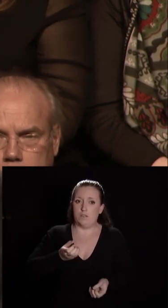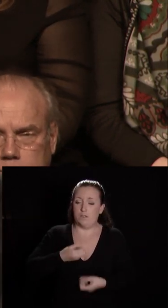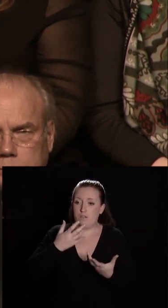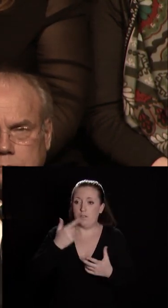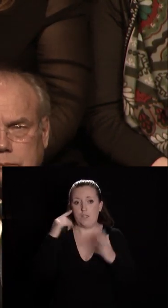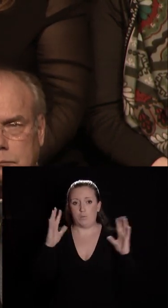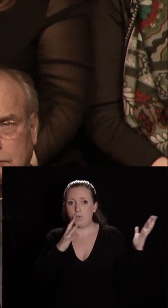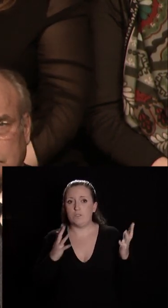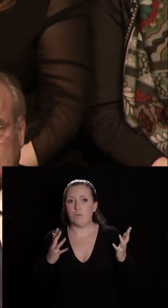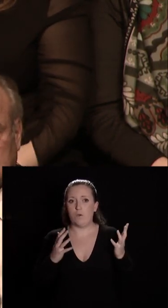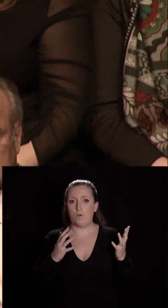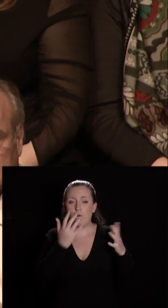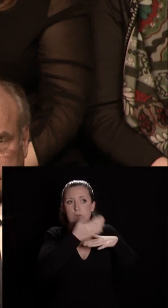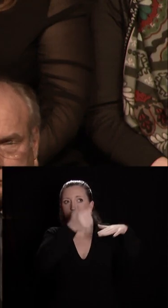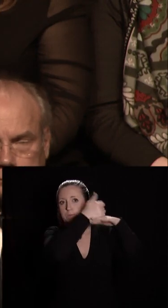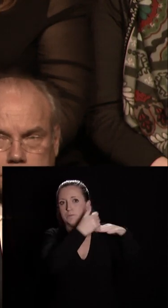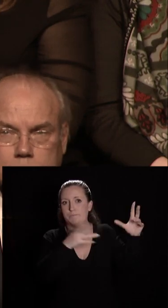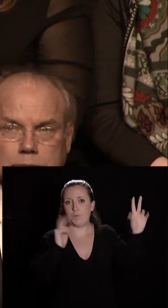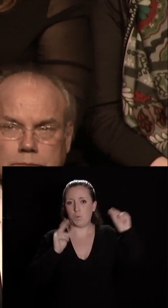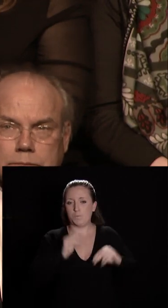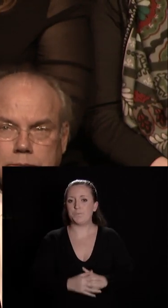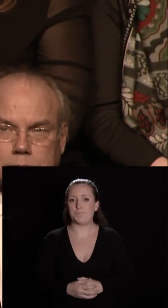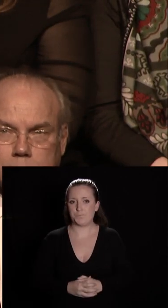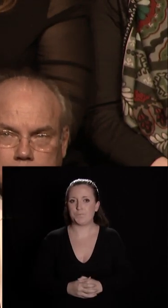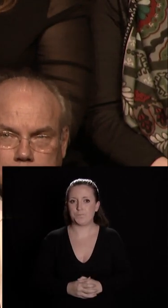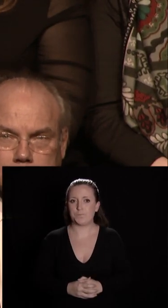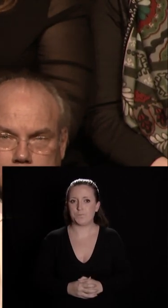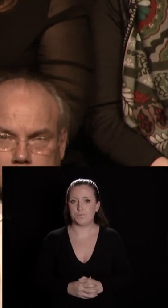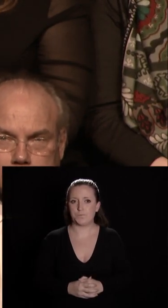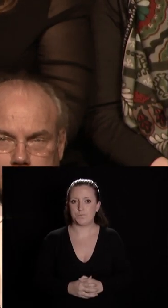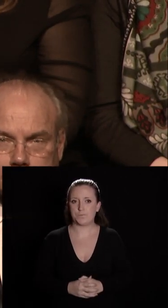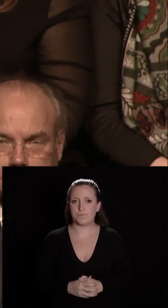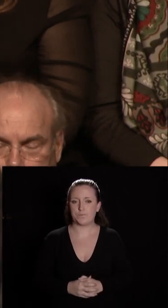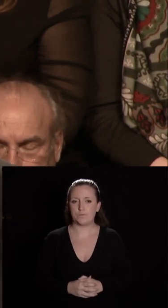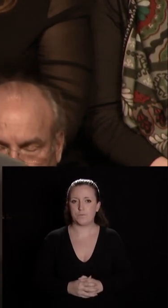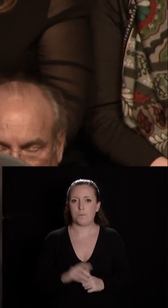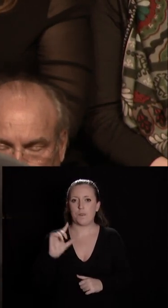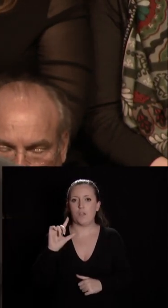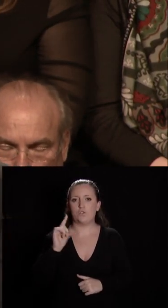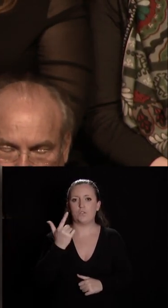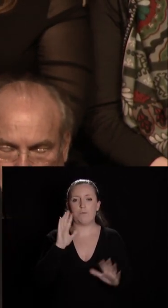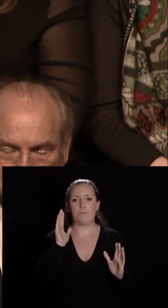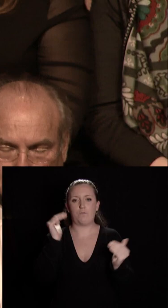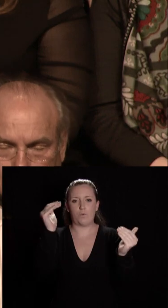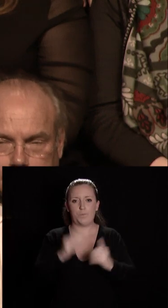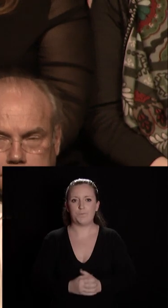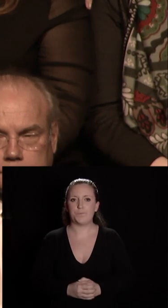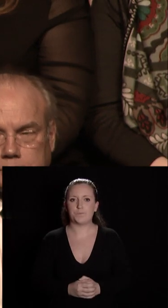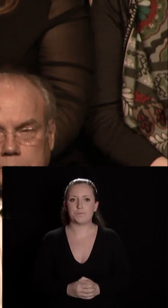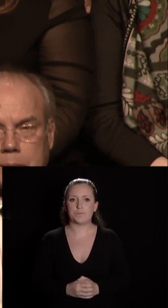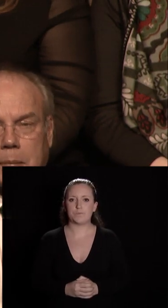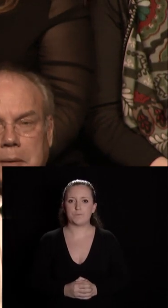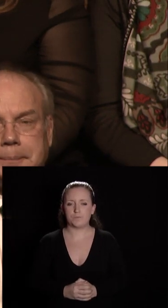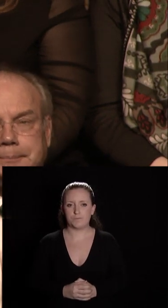entendus là-haut là-haut là-haut mon second vœu mon second